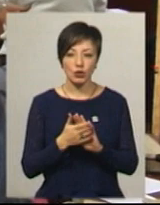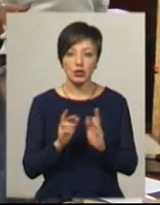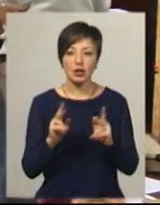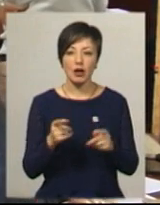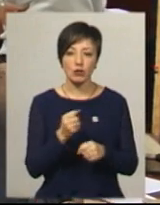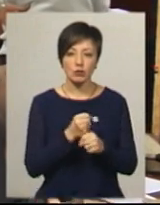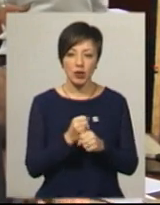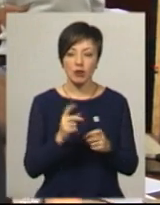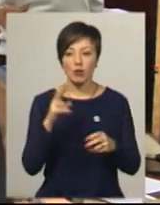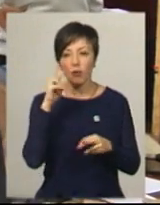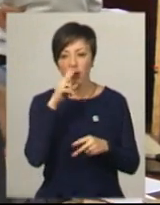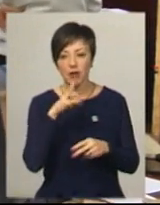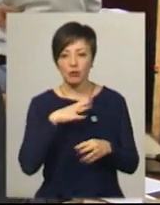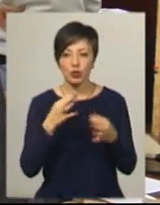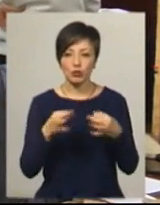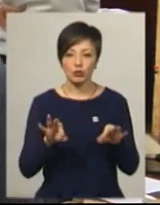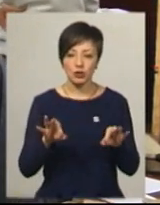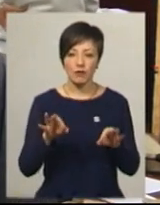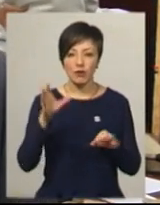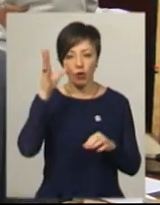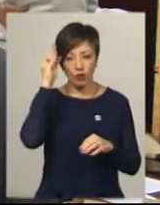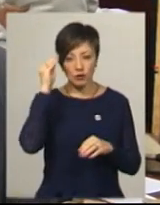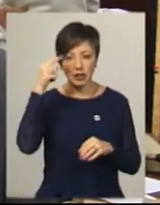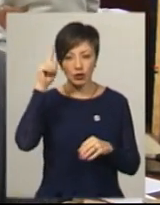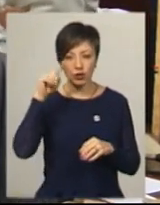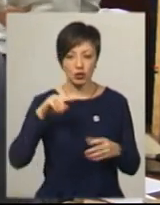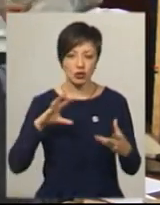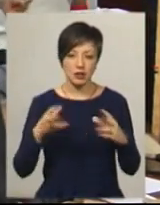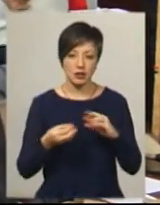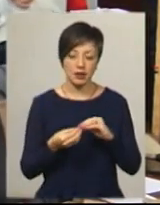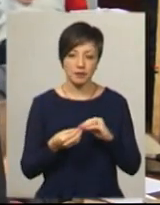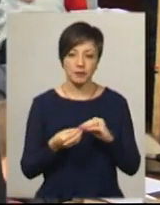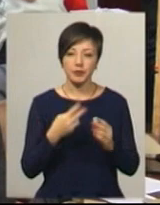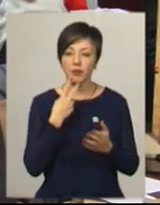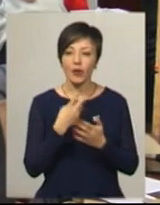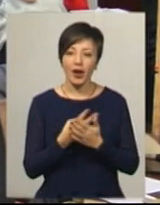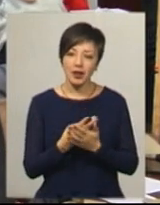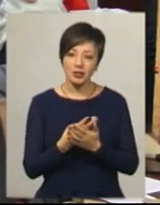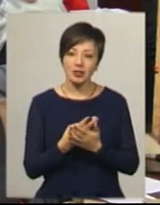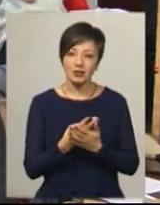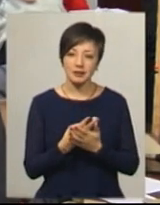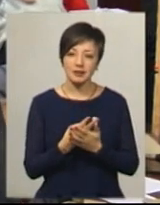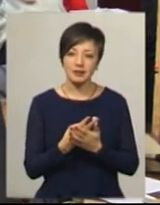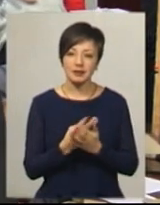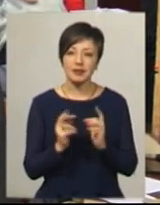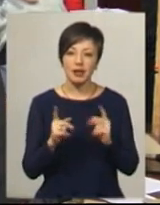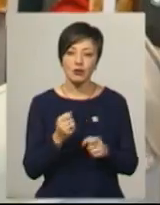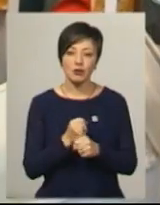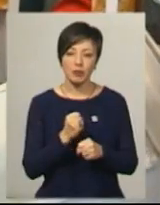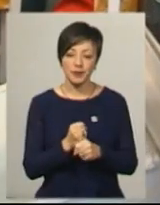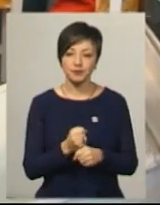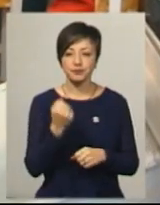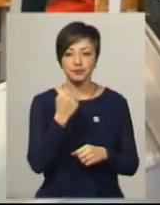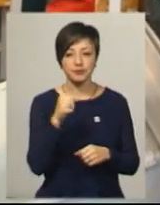як вони розробили, які були помилки допущені, враховуючи теоретичний залік. Ну, покаже, як кажуть, те, як вони зробили.